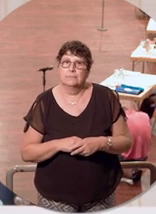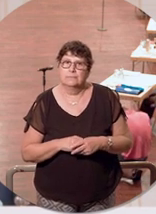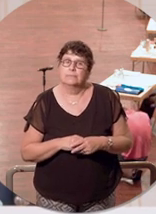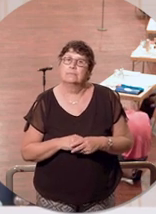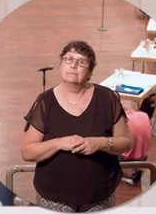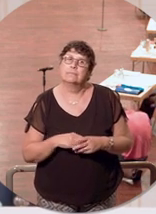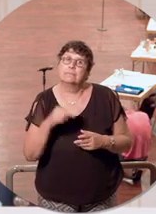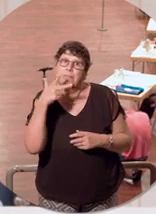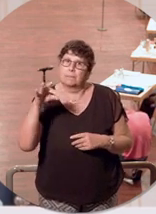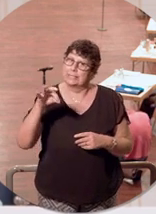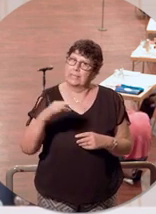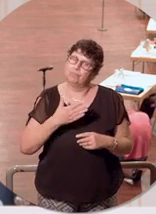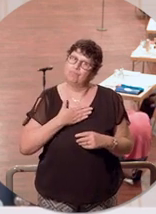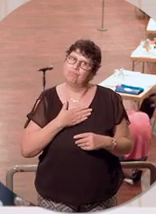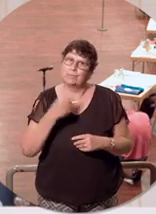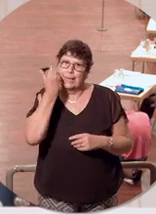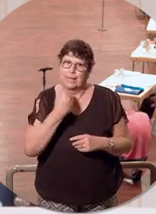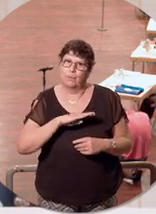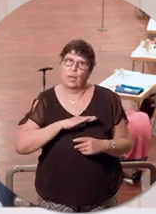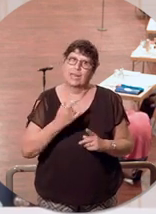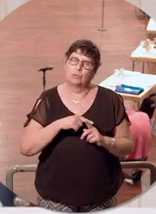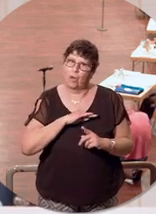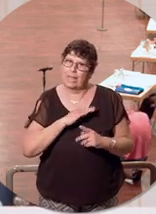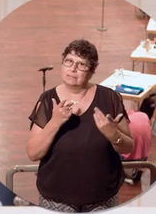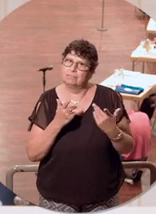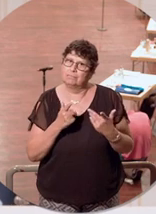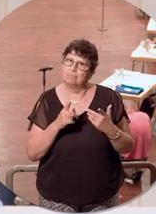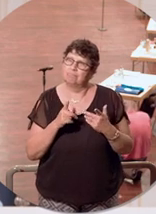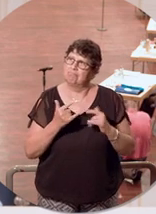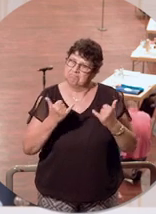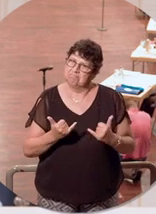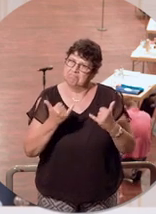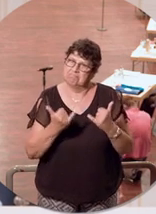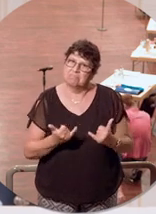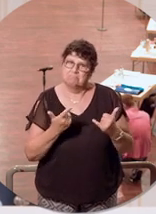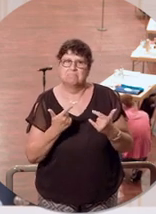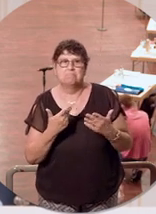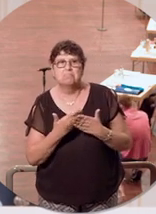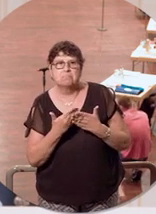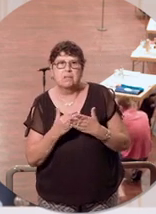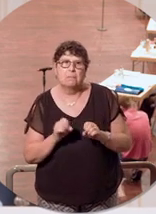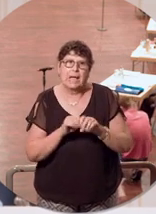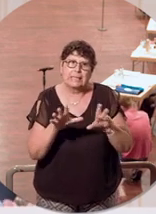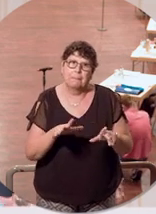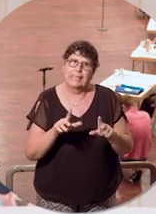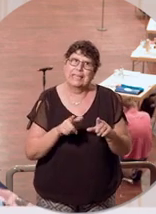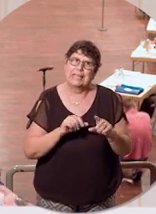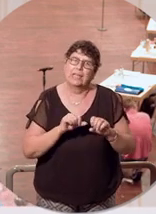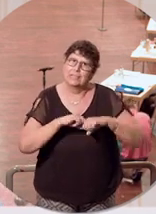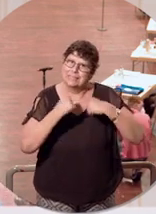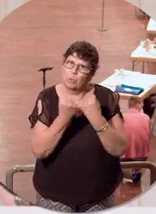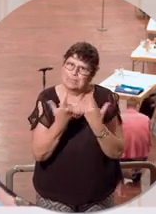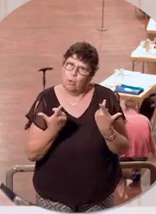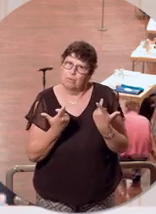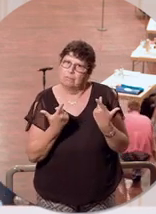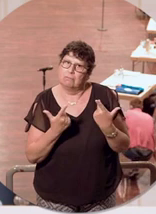Herr Präsident, meine lieben Kollegen und Kollegen, wir bewegen uns hinsichtlich der Pandemiesituation mehr und mehr jetzt auf wegsamen